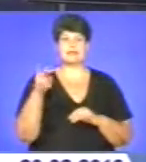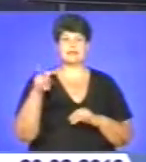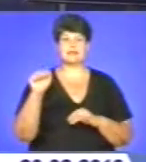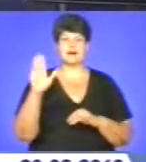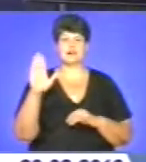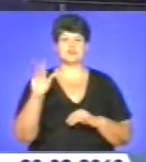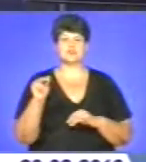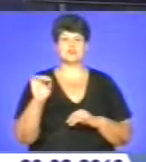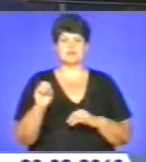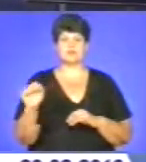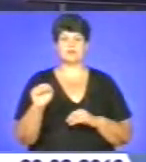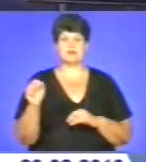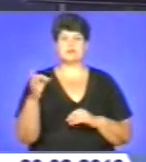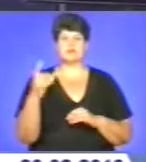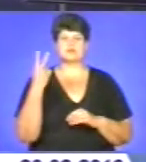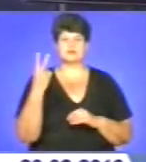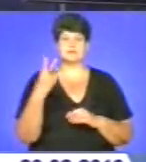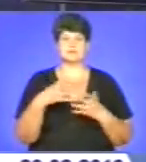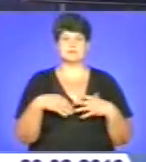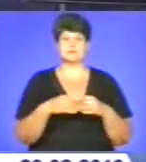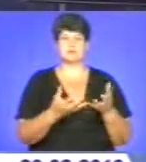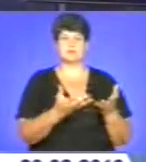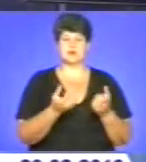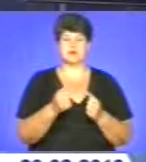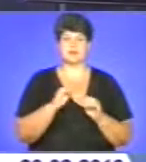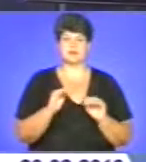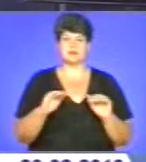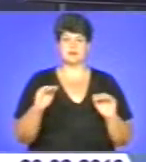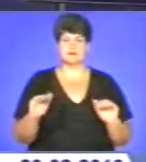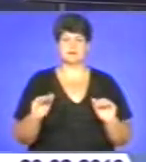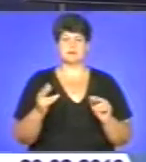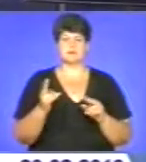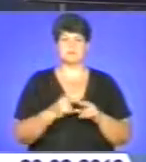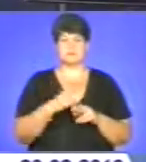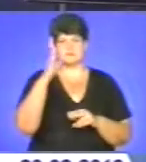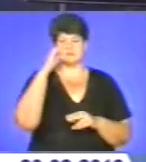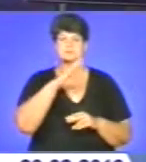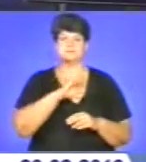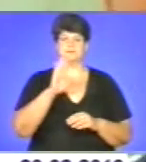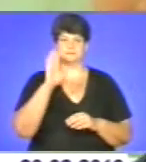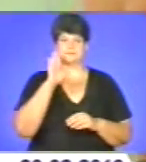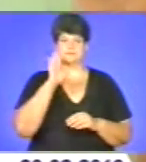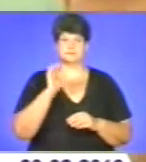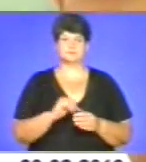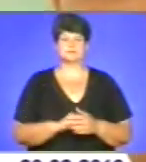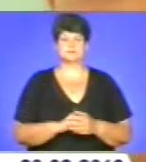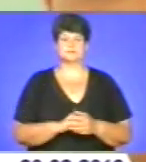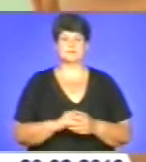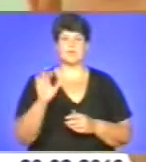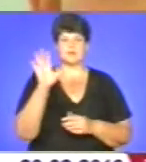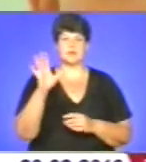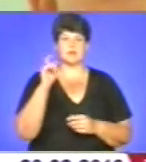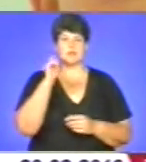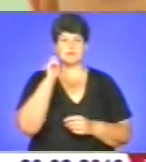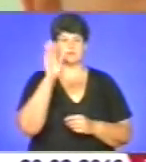родини прийняли дітей, позбавлених батьківського опікування. Побували там наші журналісти. П'ятирічному